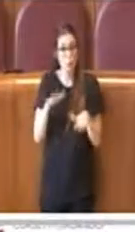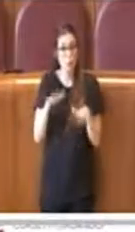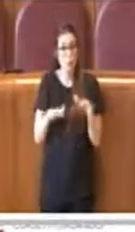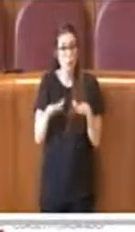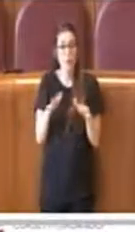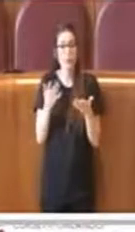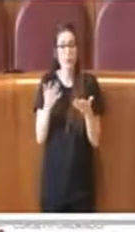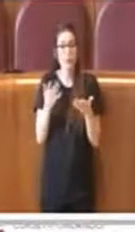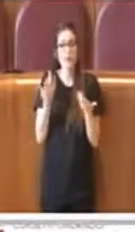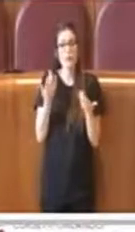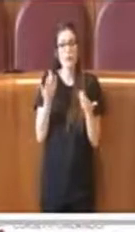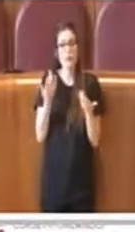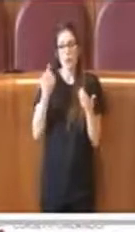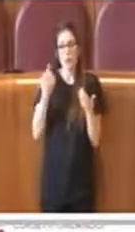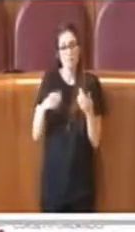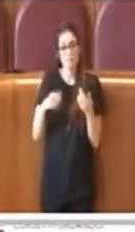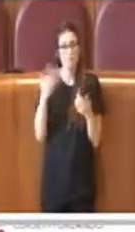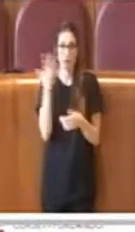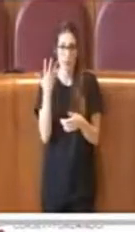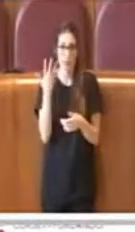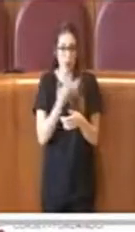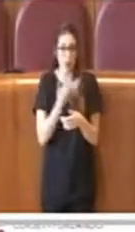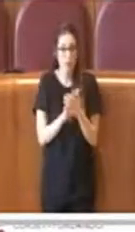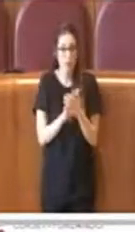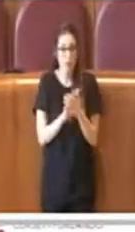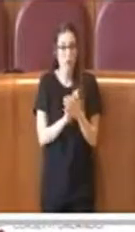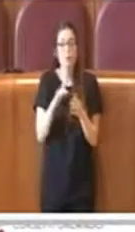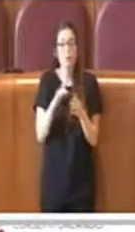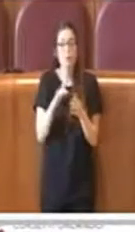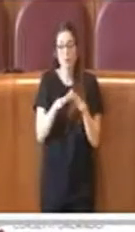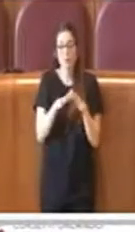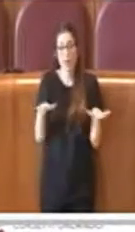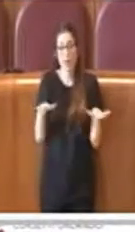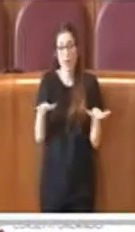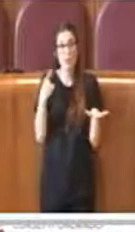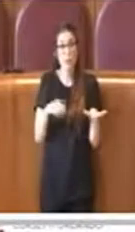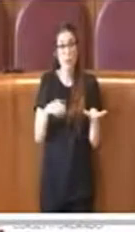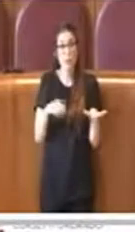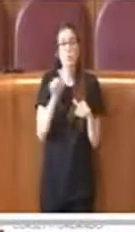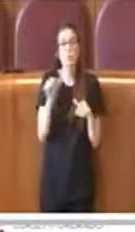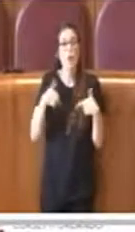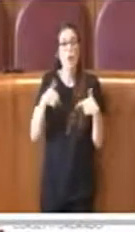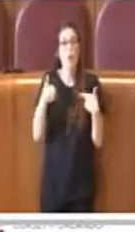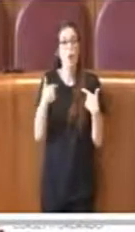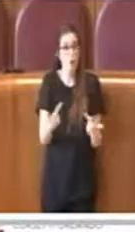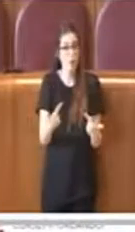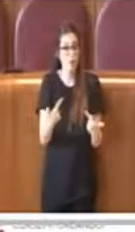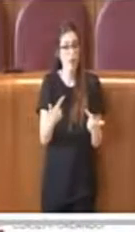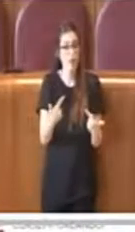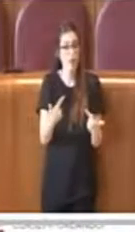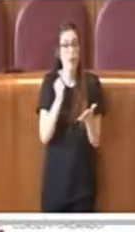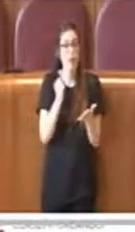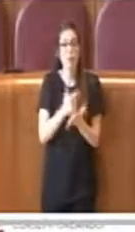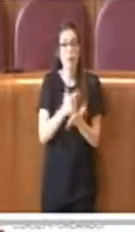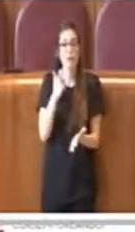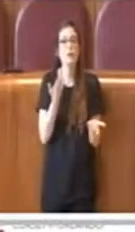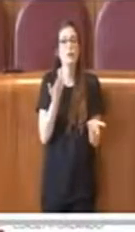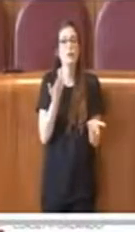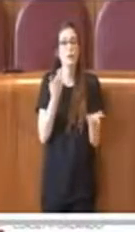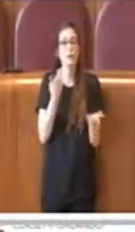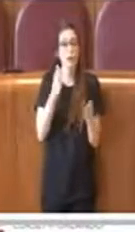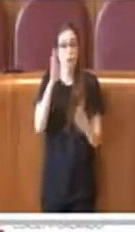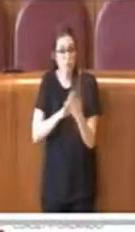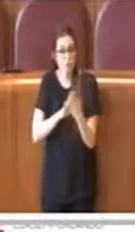competenze, nulla di più sbagliato, di fatto con questo tavolo si vuole offrire un'importante periodica occasione di